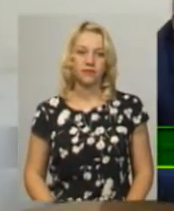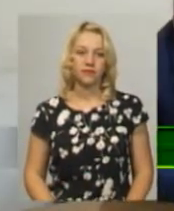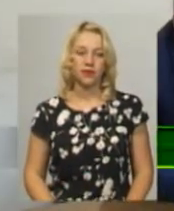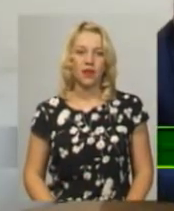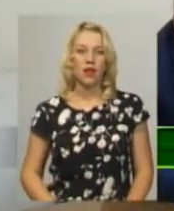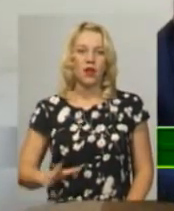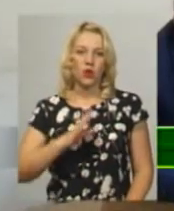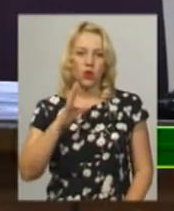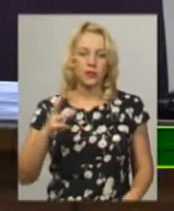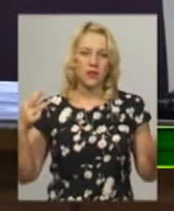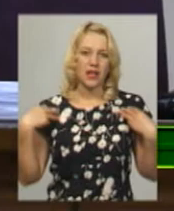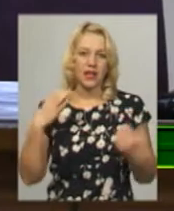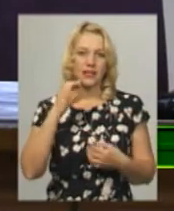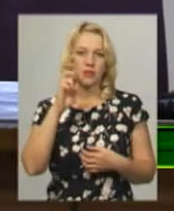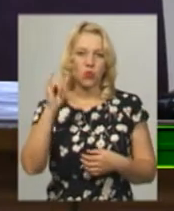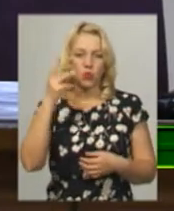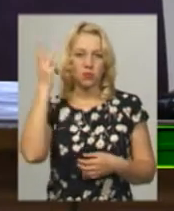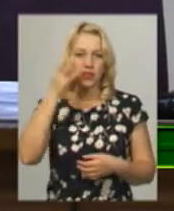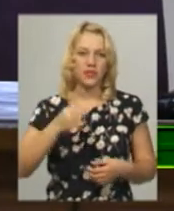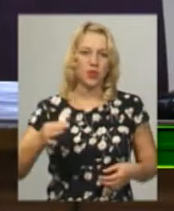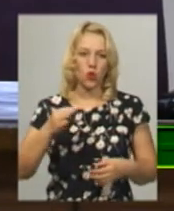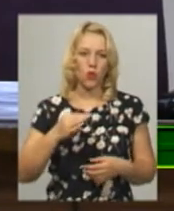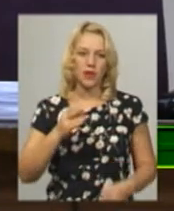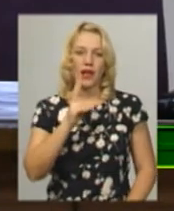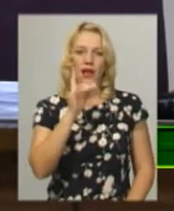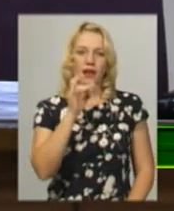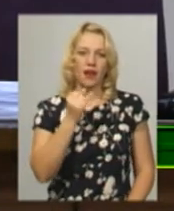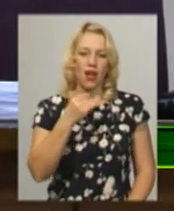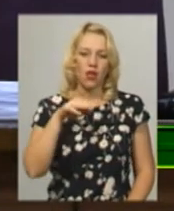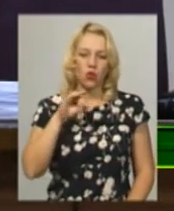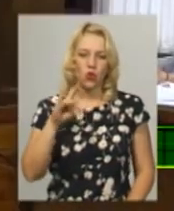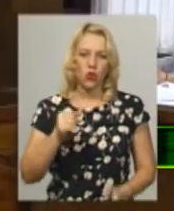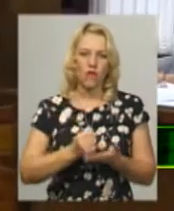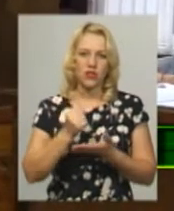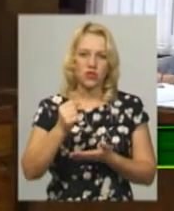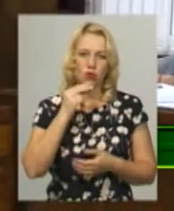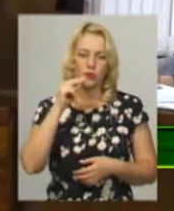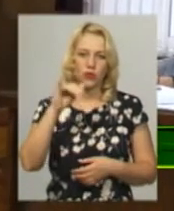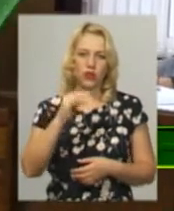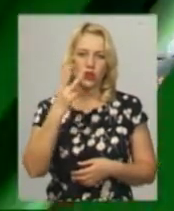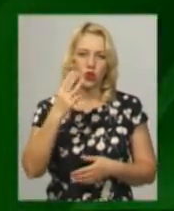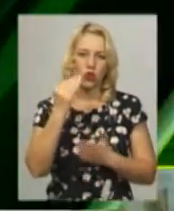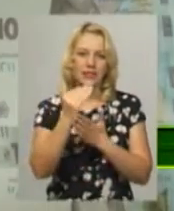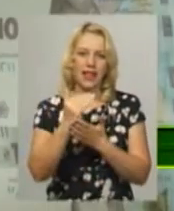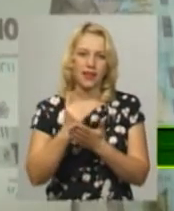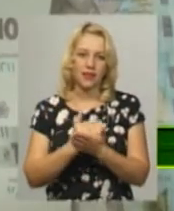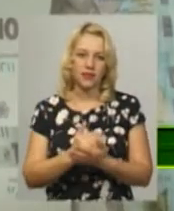Колишньому начальнику СБУ у Хмельницькій області Віктору Крайтору висунуто обвинувачення по трьох статтях.